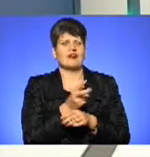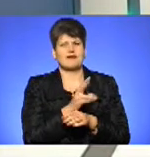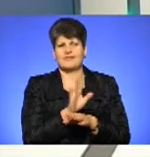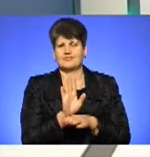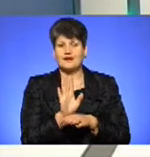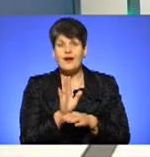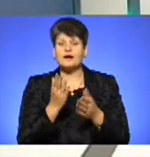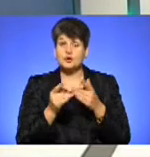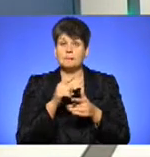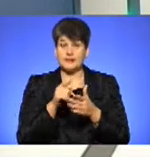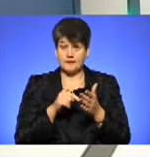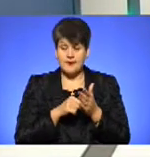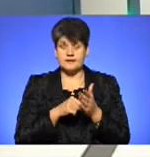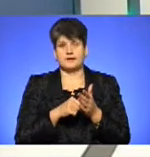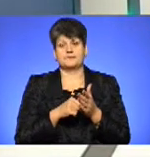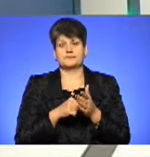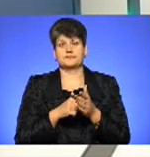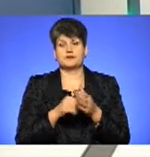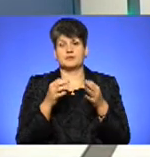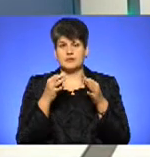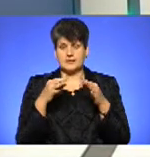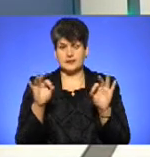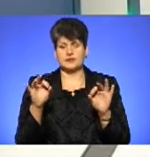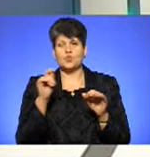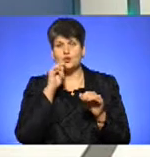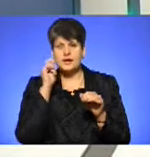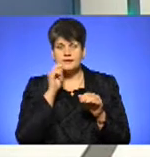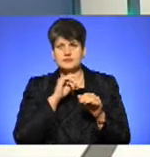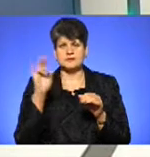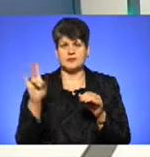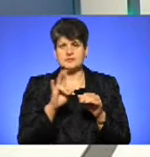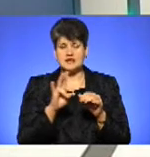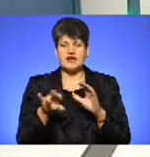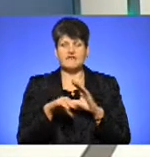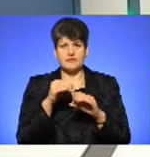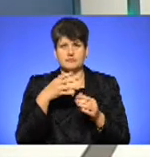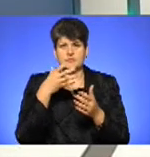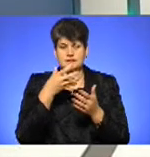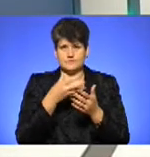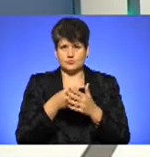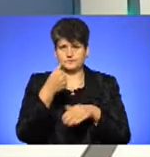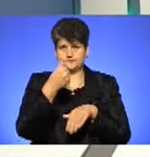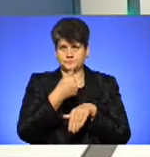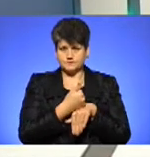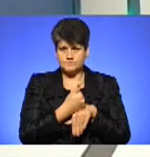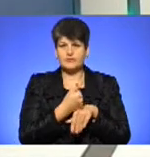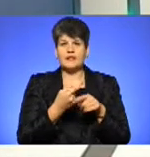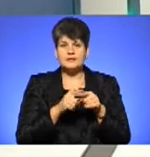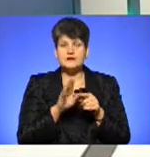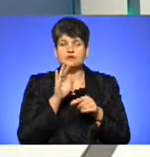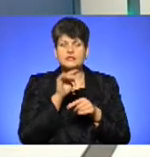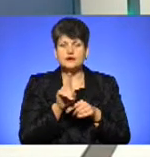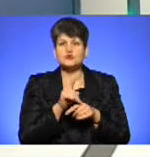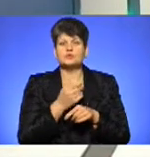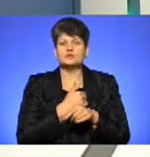Але якщо таке питання автокефальна церква українська, яка обере свого предстоятеля, визнаного Константинополем, і це буде те, до чого ми